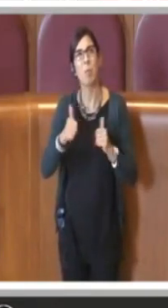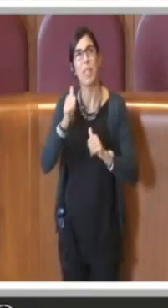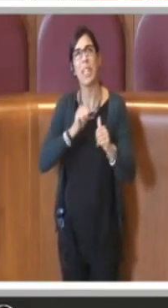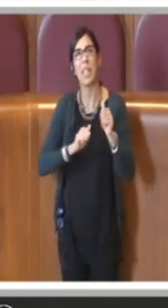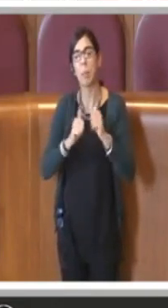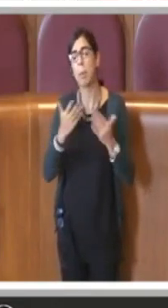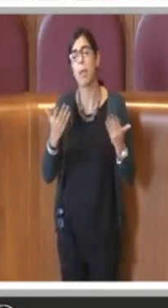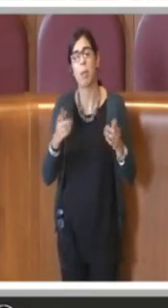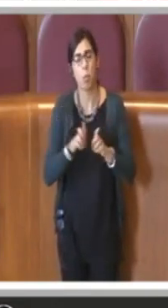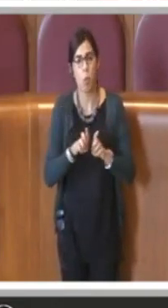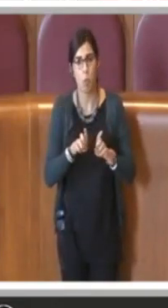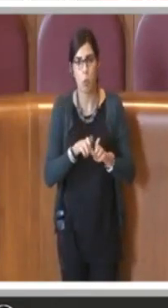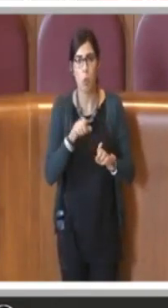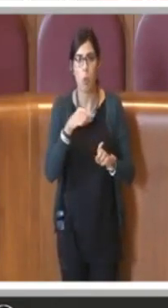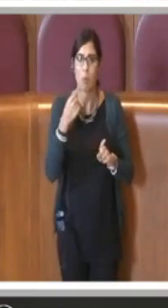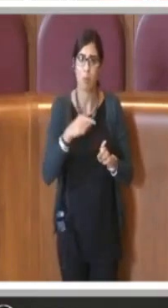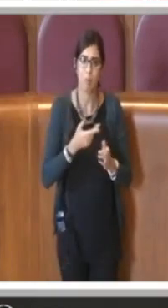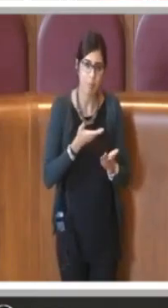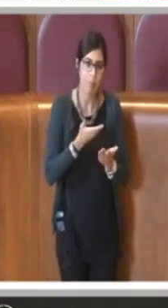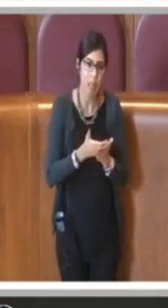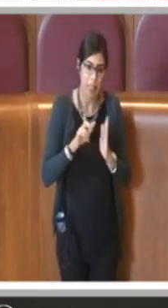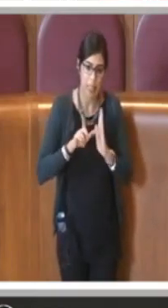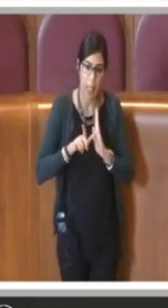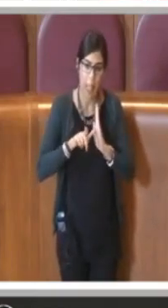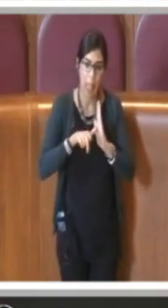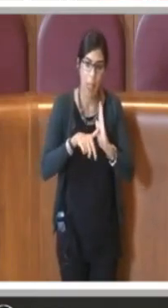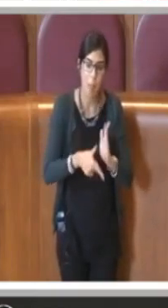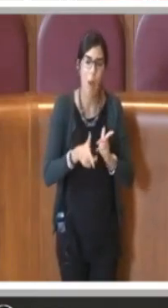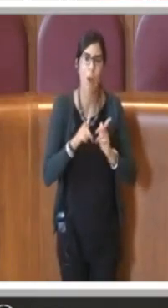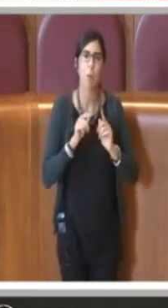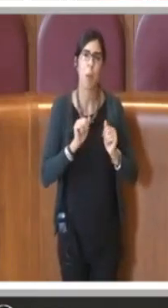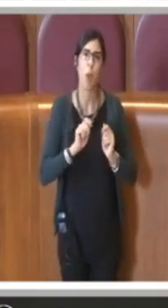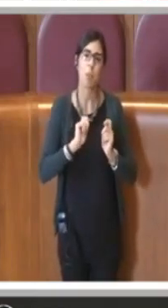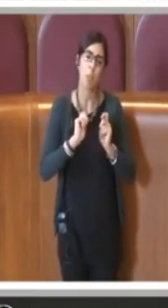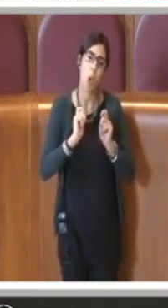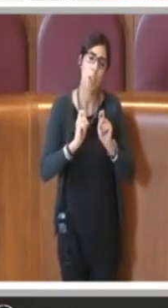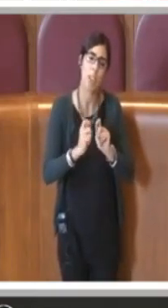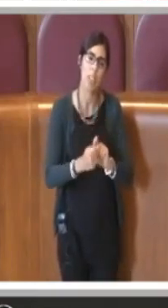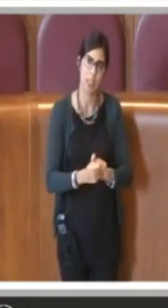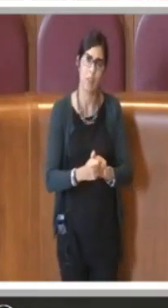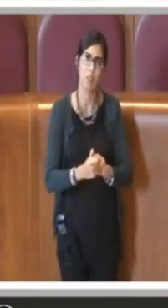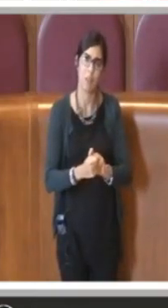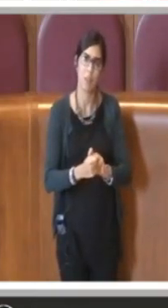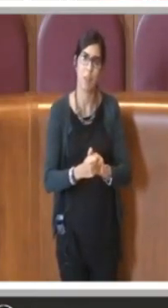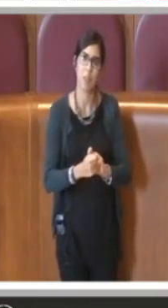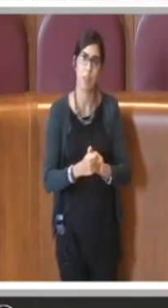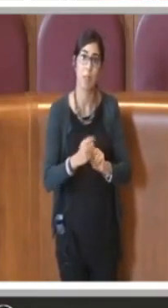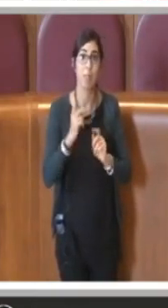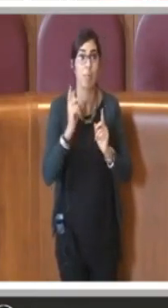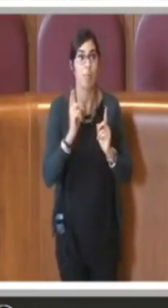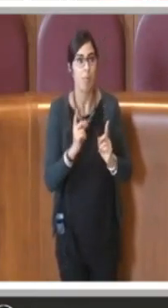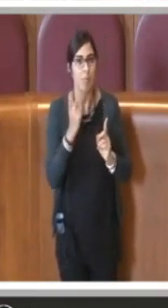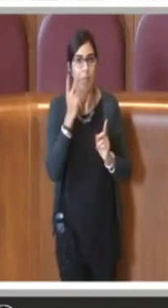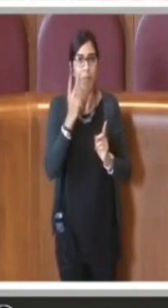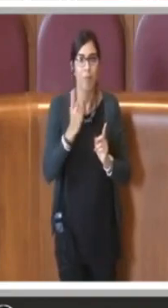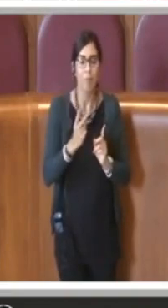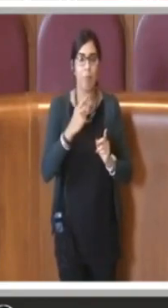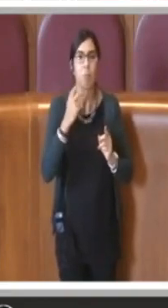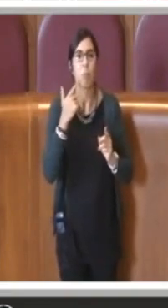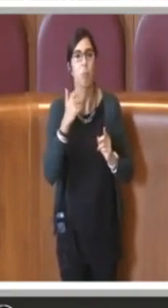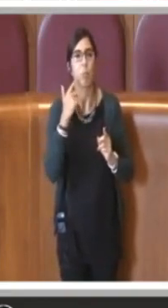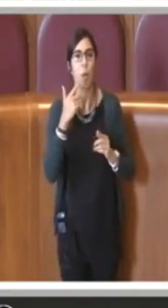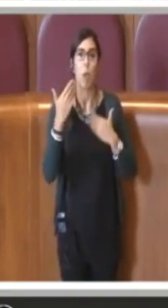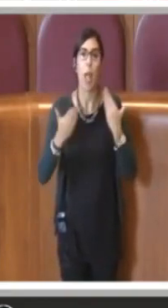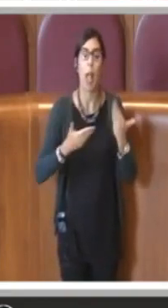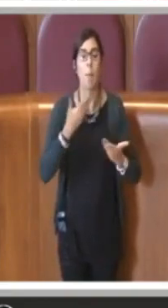ci ha dato la possibilità di modificarla ulteriormente e preso atto che ai noi purtroppo nell'emergenza ci